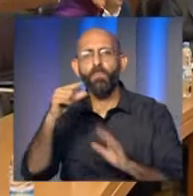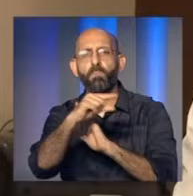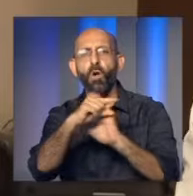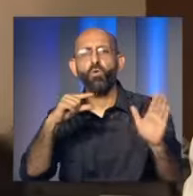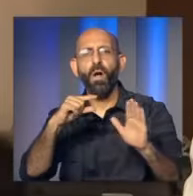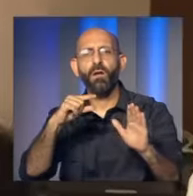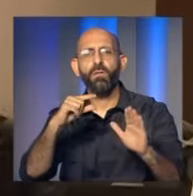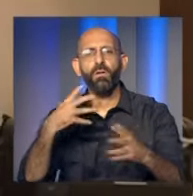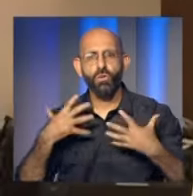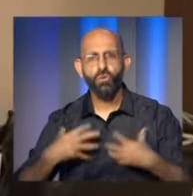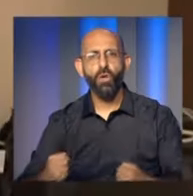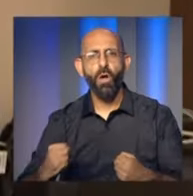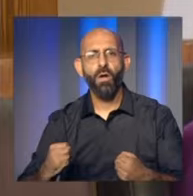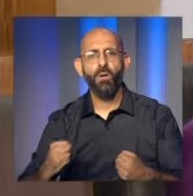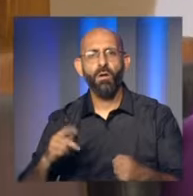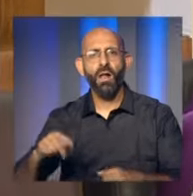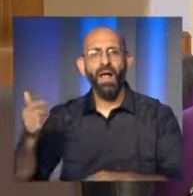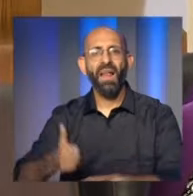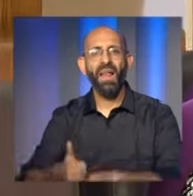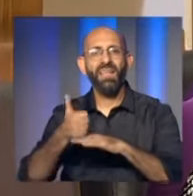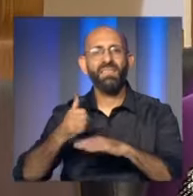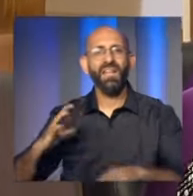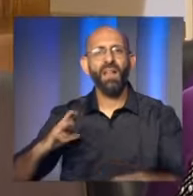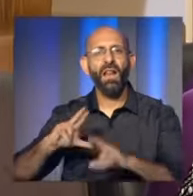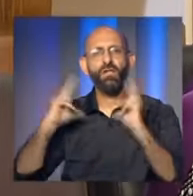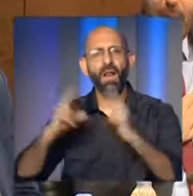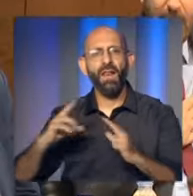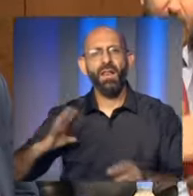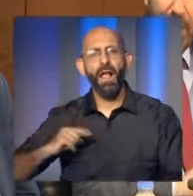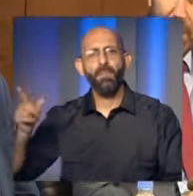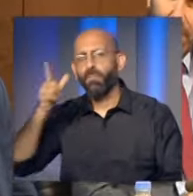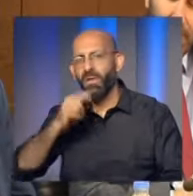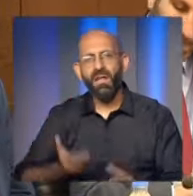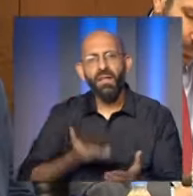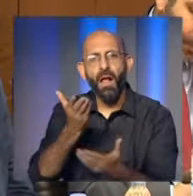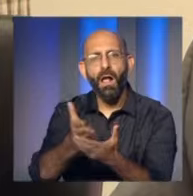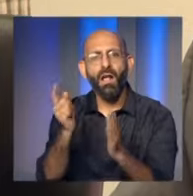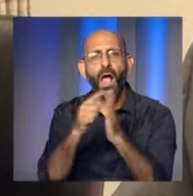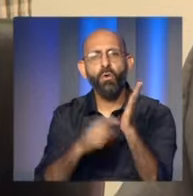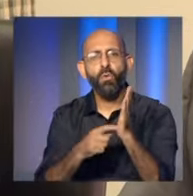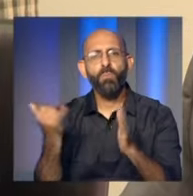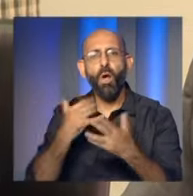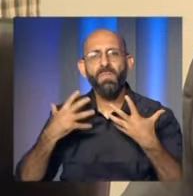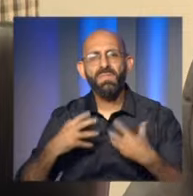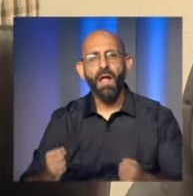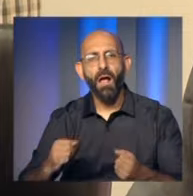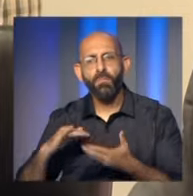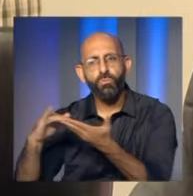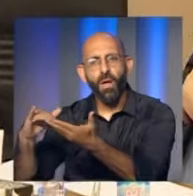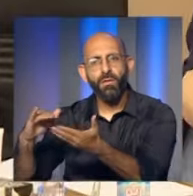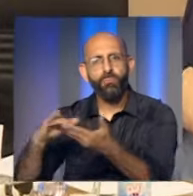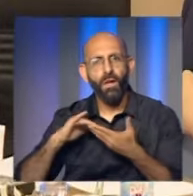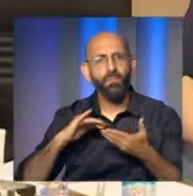النيابية جلسة بحثت فيها موضوع إدارة الكوارث والطوارئ الصحية حيث أكد رئيس اللجنة النائب بلال عبدالله تداخل بعض